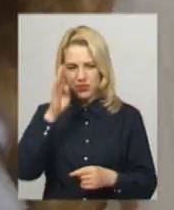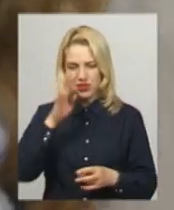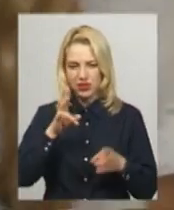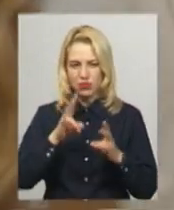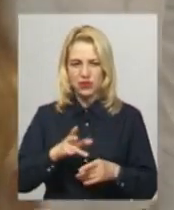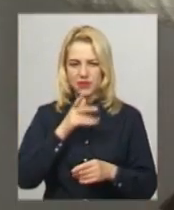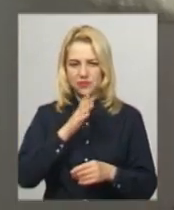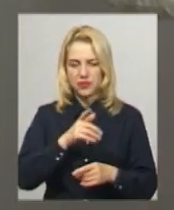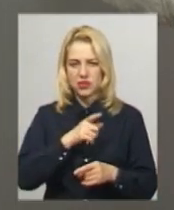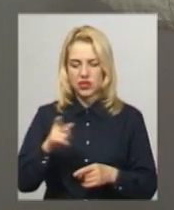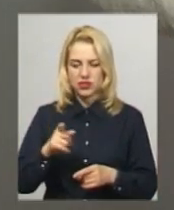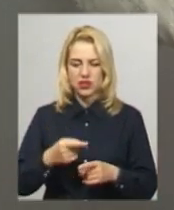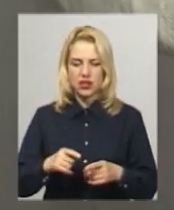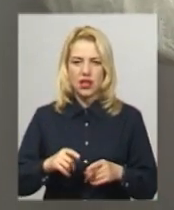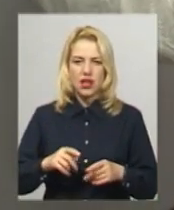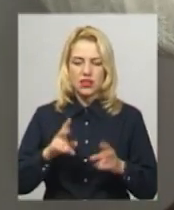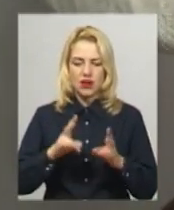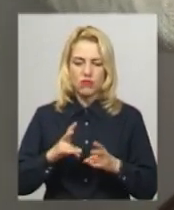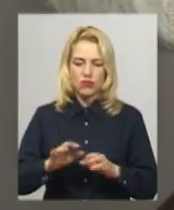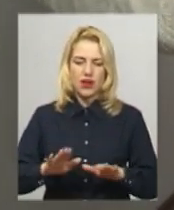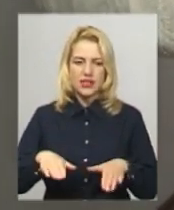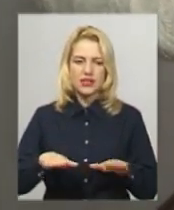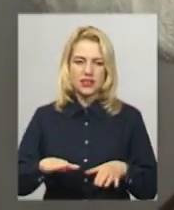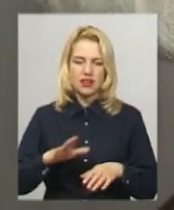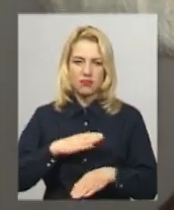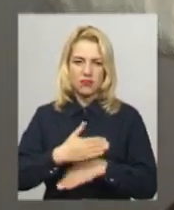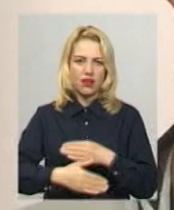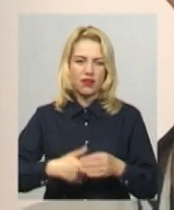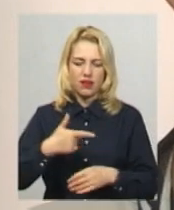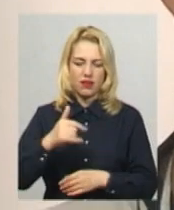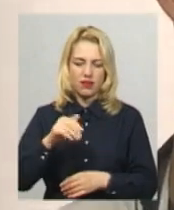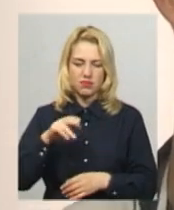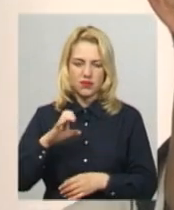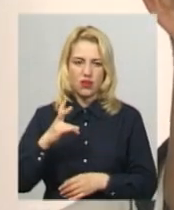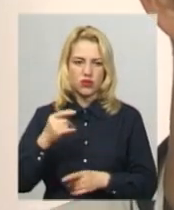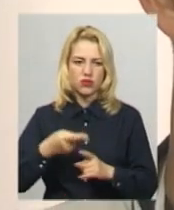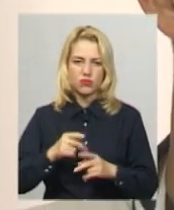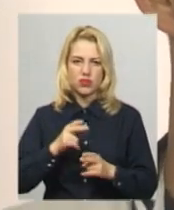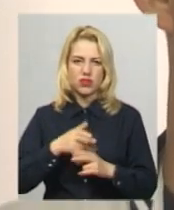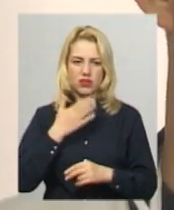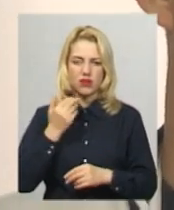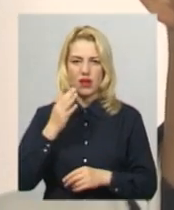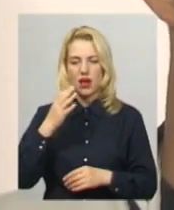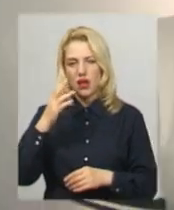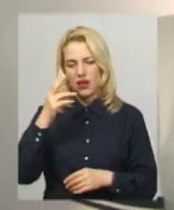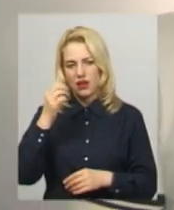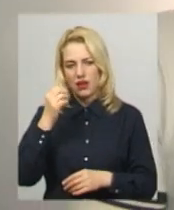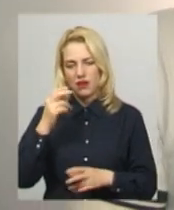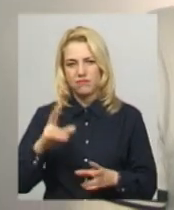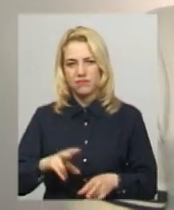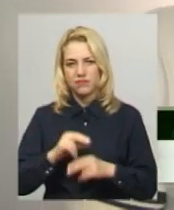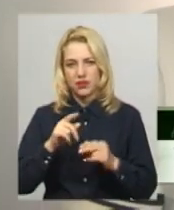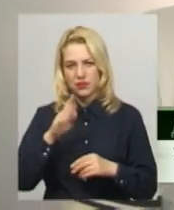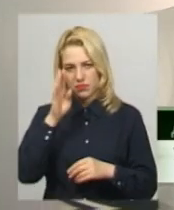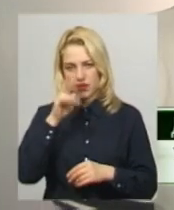час катання на скейті. На тестування прийшов з накладеною у гіпс правою рукою. Однак це йому не завадить, оскільки він шульга, каже Данило. Хімію